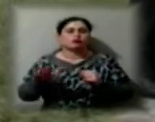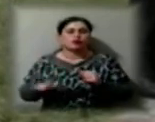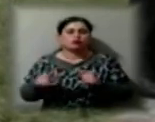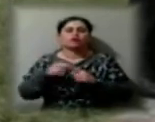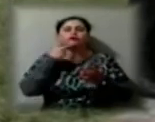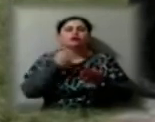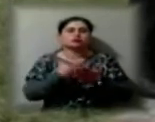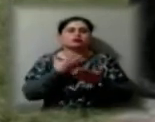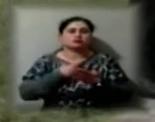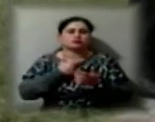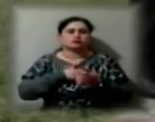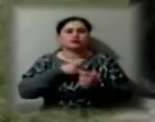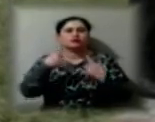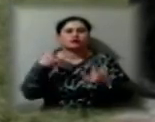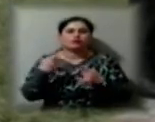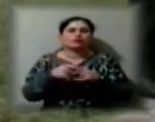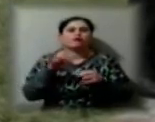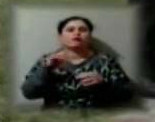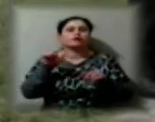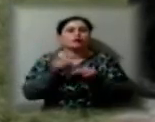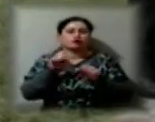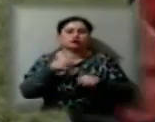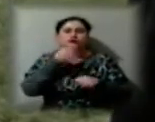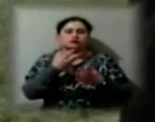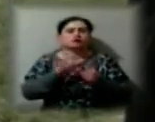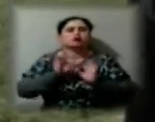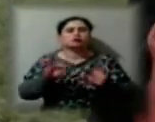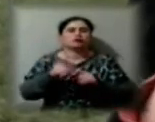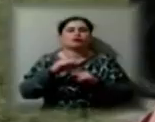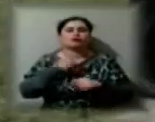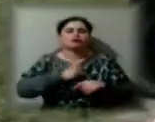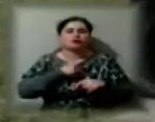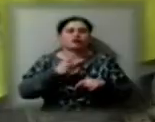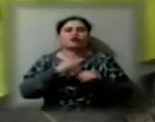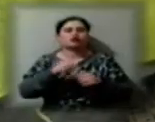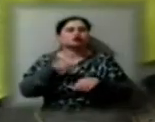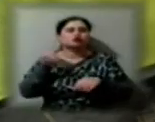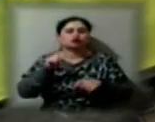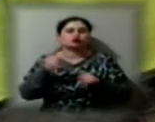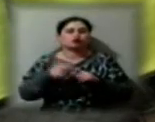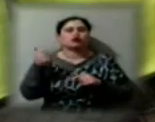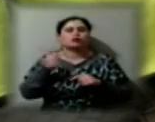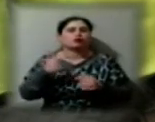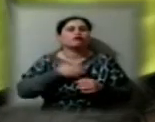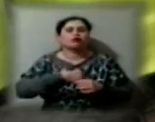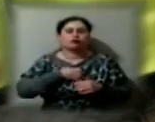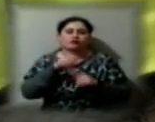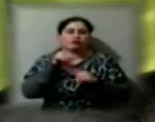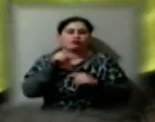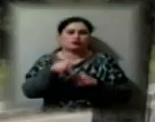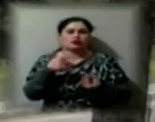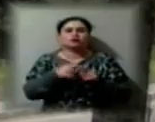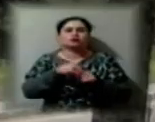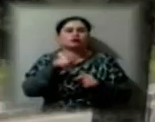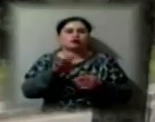телебаченню, щоб вона могла сказати, розповісти про себе, щоб вона відчувала, що громаді важлива всему вона. Адже з цього і будується